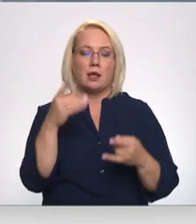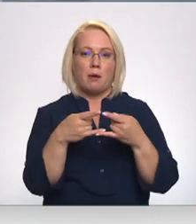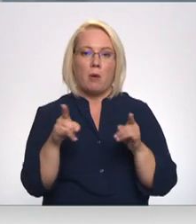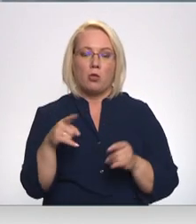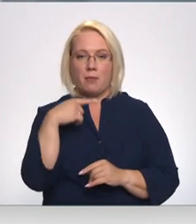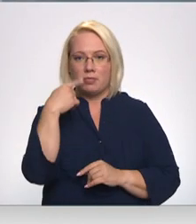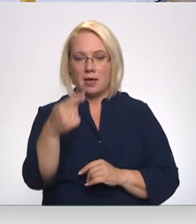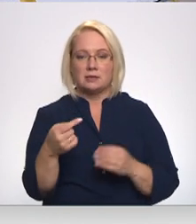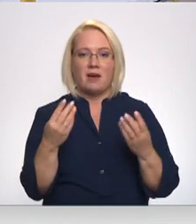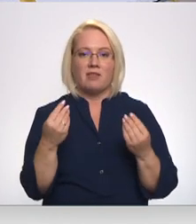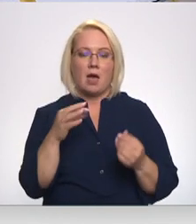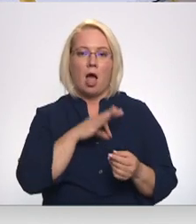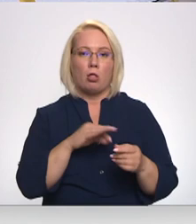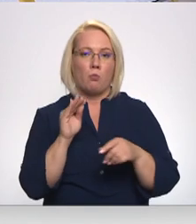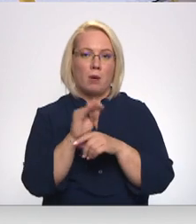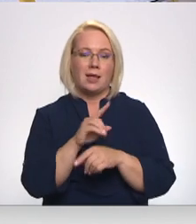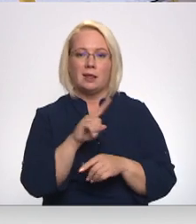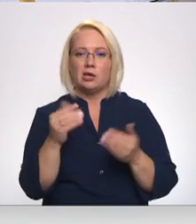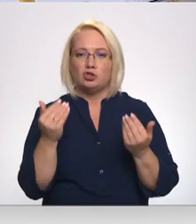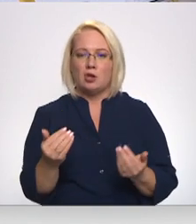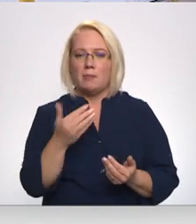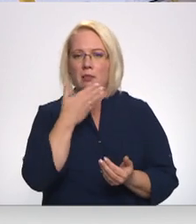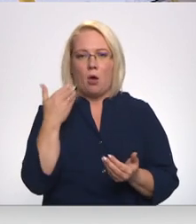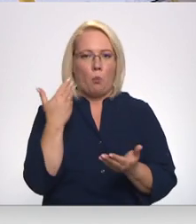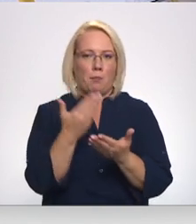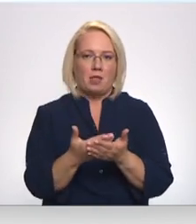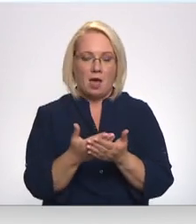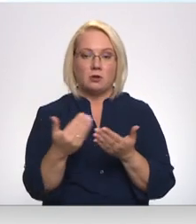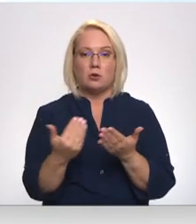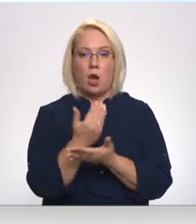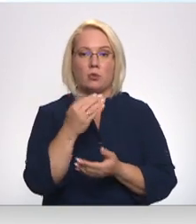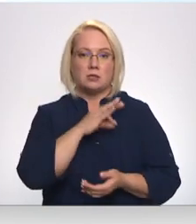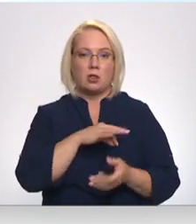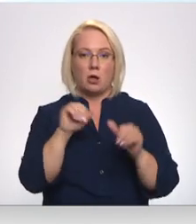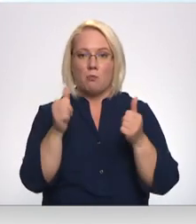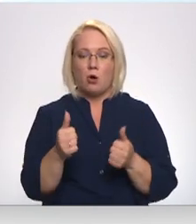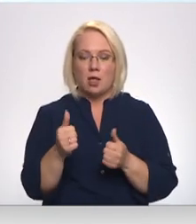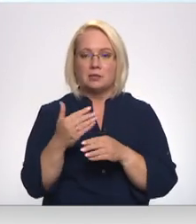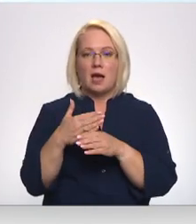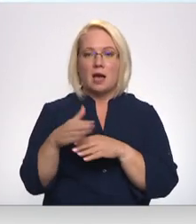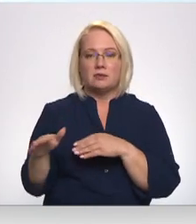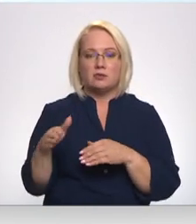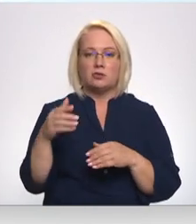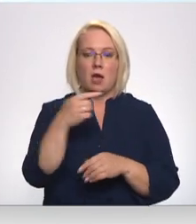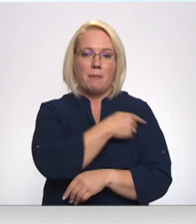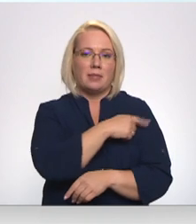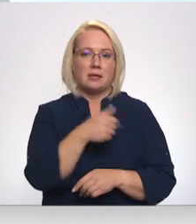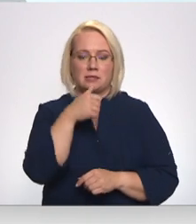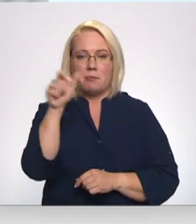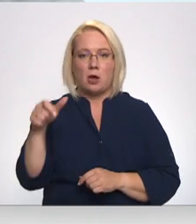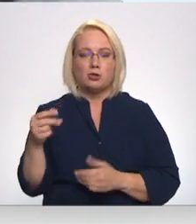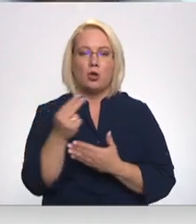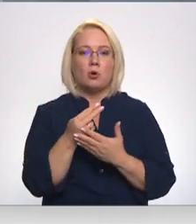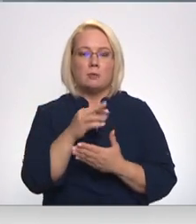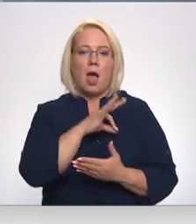norādīja, ka finansējums algu palielināšanai līdz šim tā arī nav piedāvāts, un jaunais atalgojumi models atsevišķām medicīnas personām nozīmēt pat algas